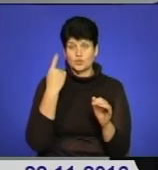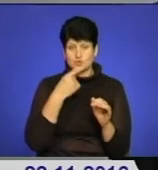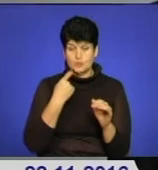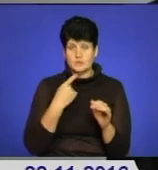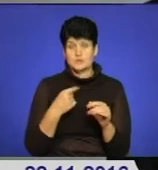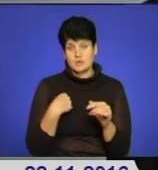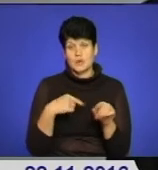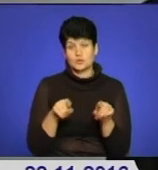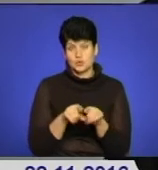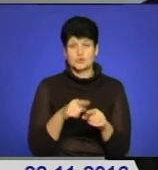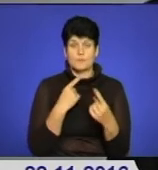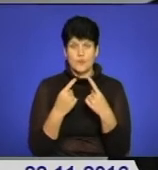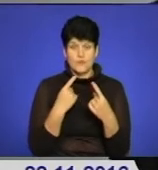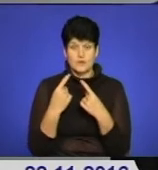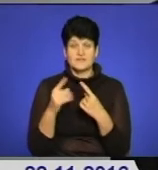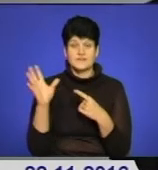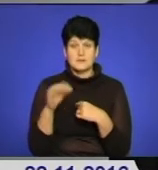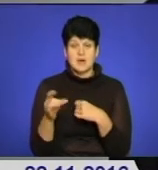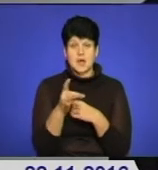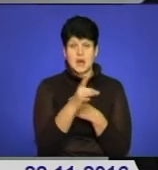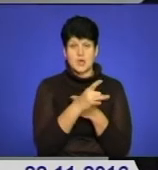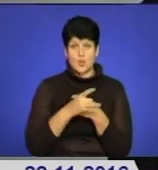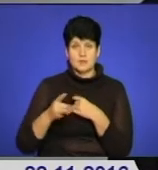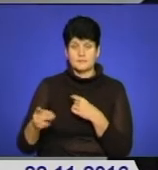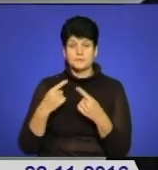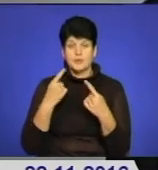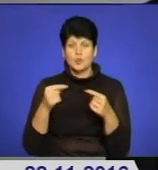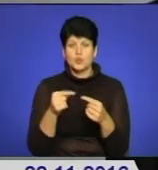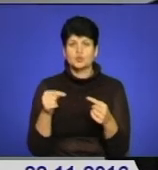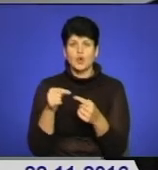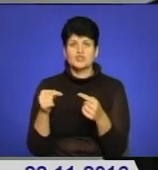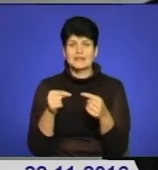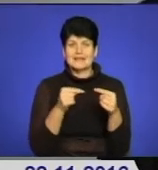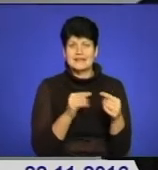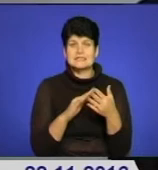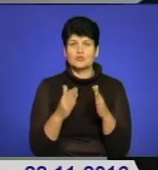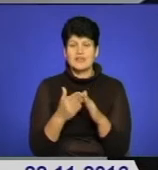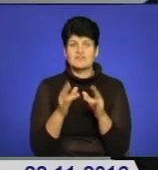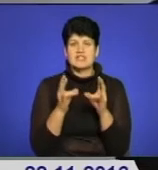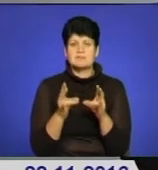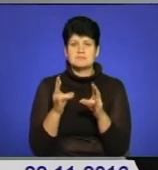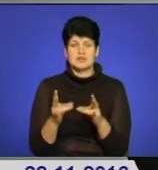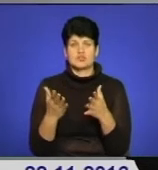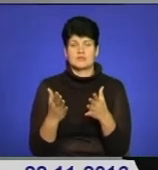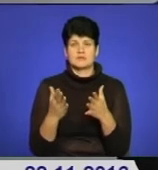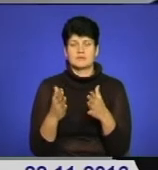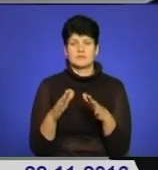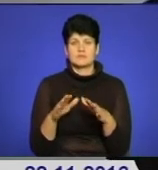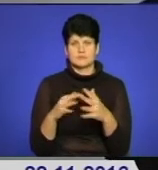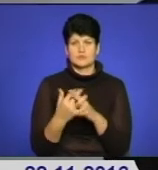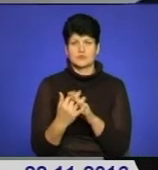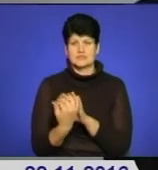вчора переговорив з усіма районами, була уточнена ситуація в небезпечних місцях по населених пунктів,